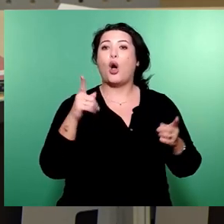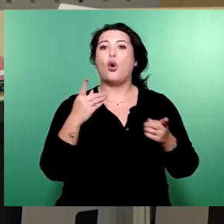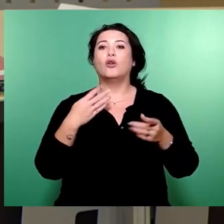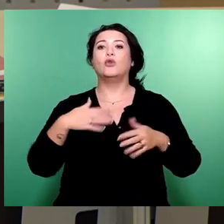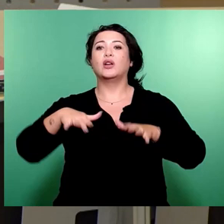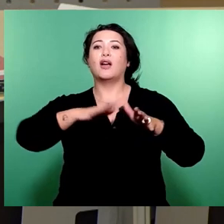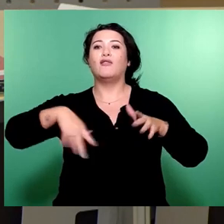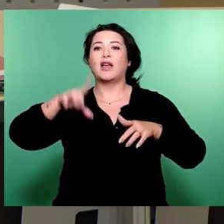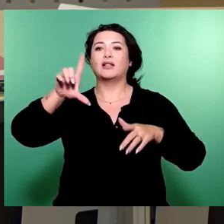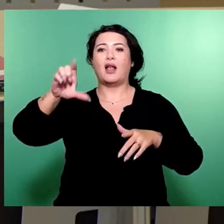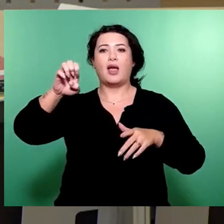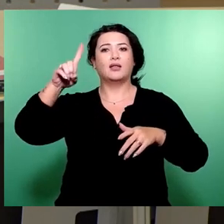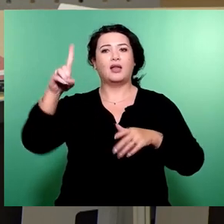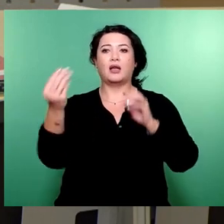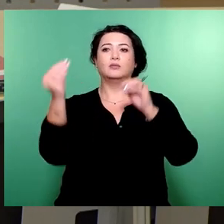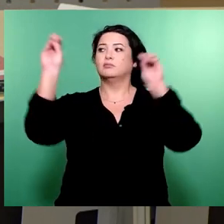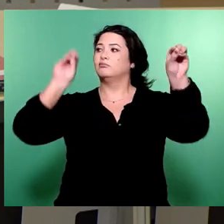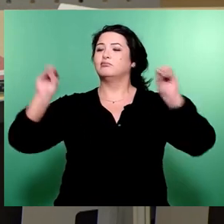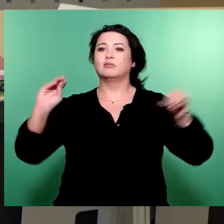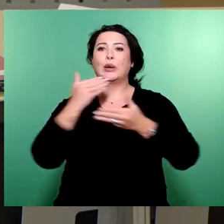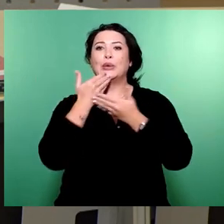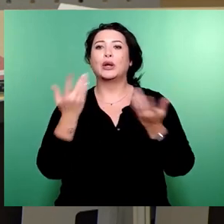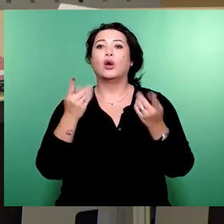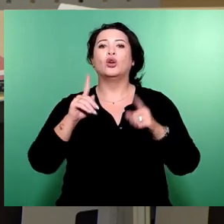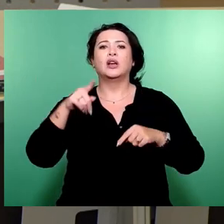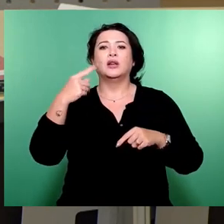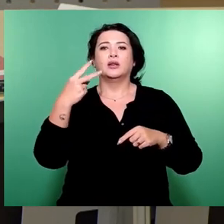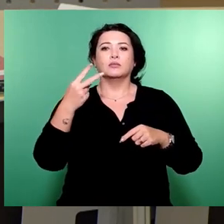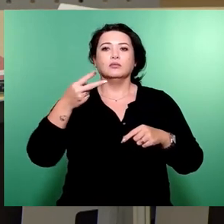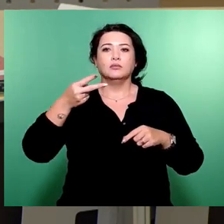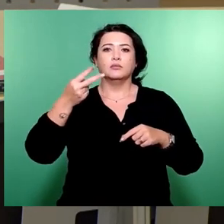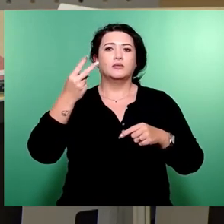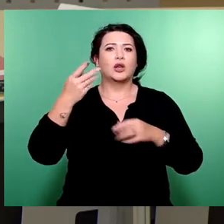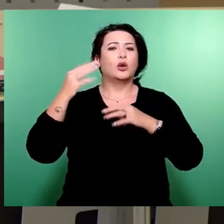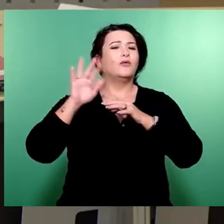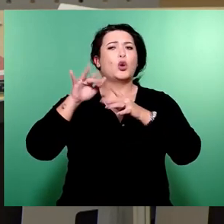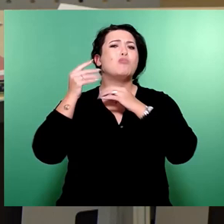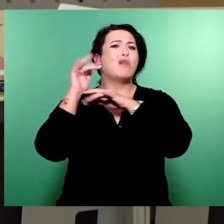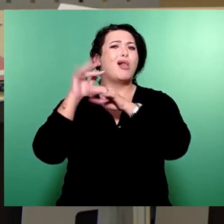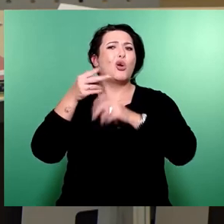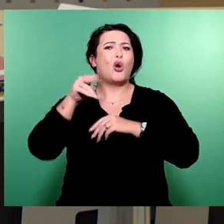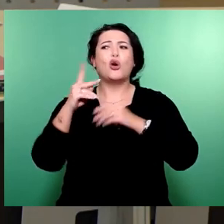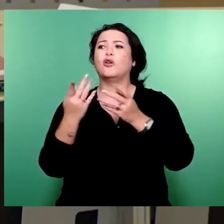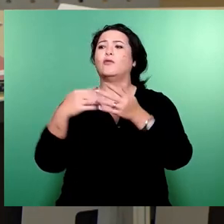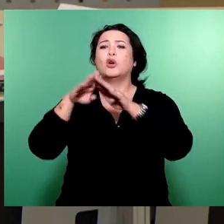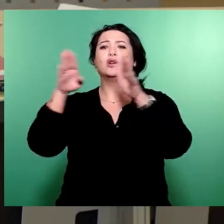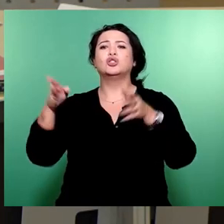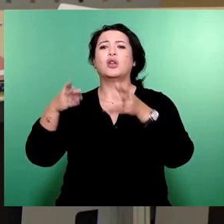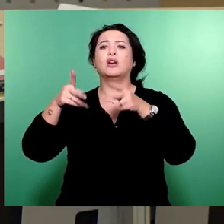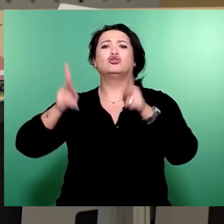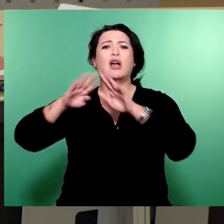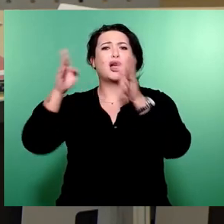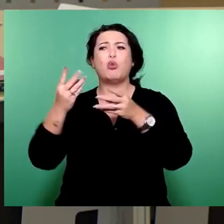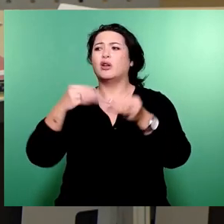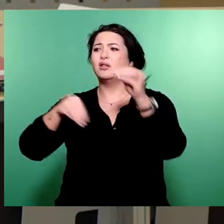Und für was sollen die 2 Millionen Euro, lieber Wolfgang Deppe, für energetische Sanierungen städtischer Gebäude eigentlich reichen? Die